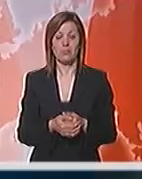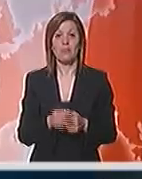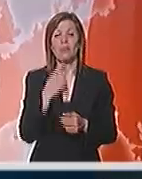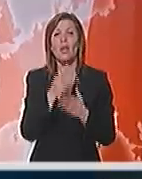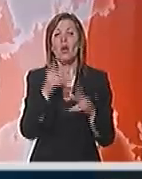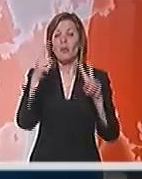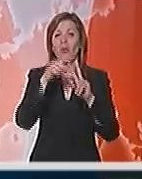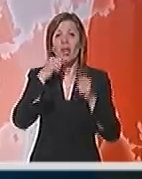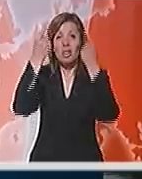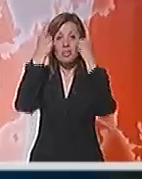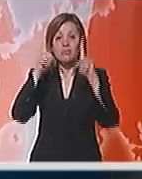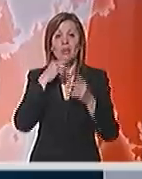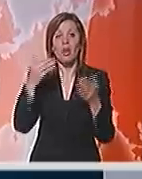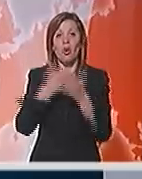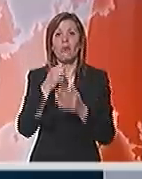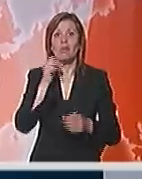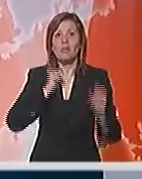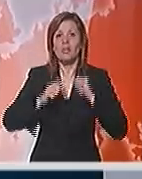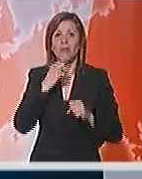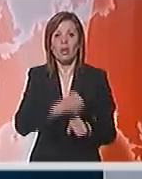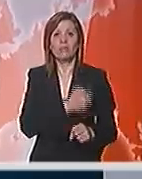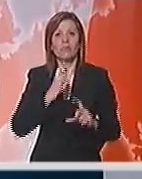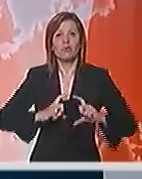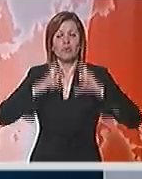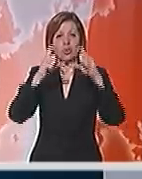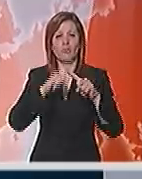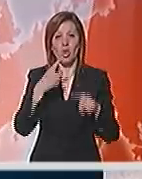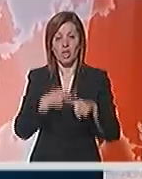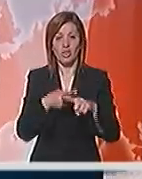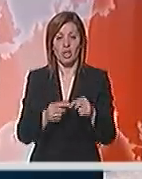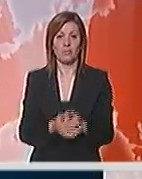Portugalija i Španija postale nove žrtve dužničke krize u Grčkoj.